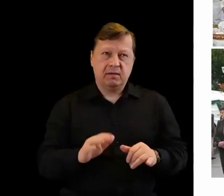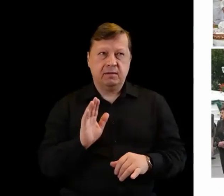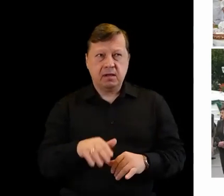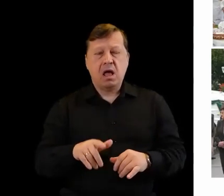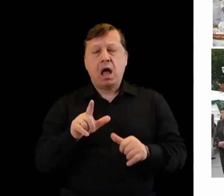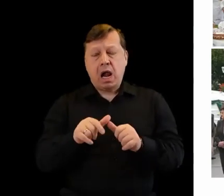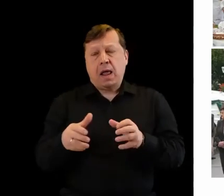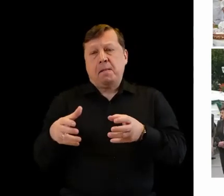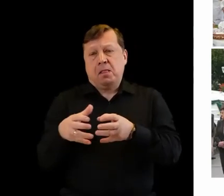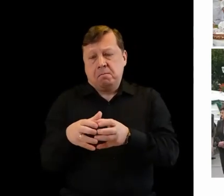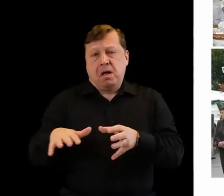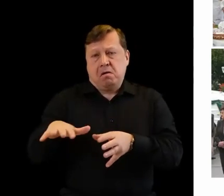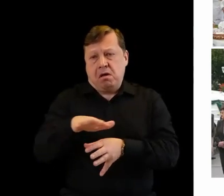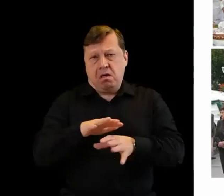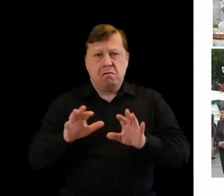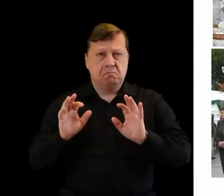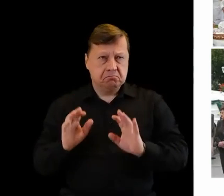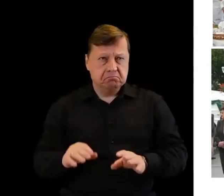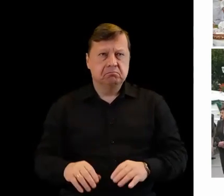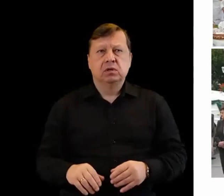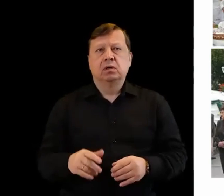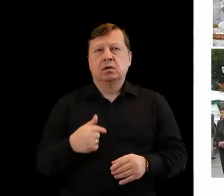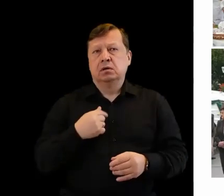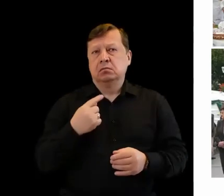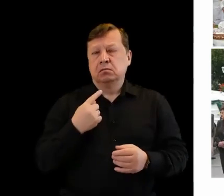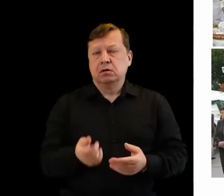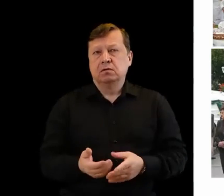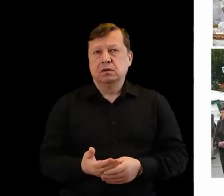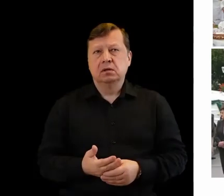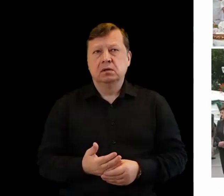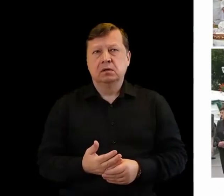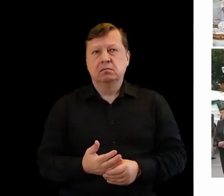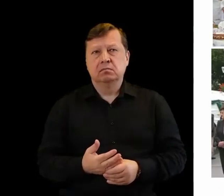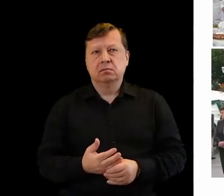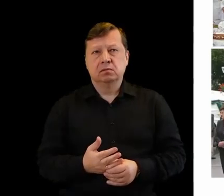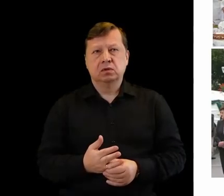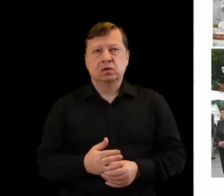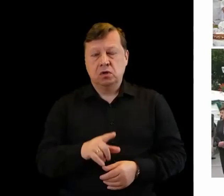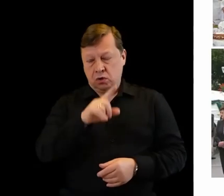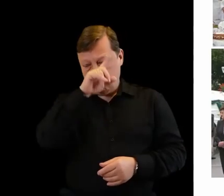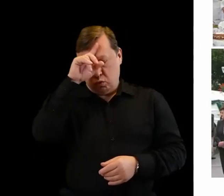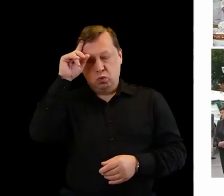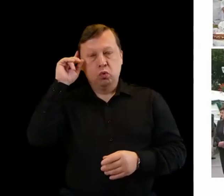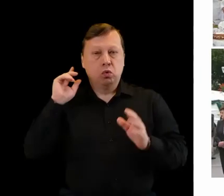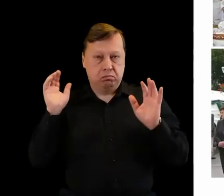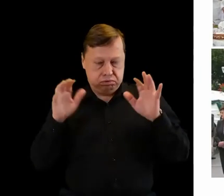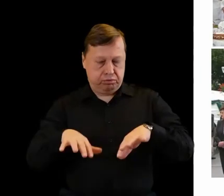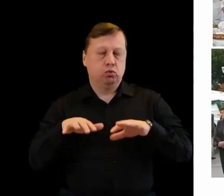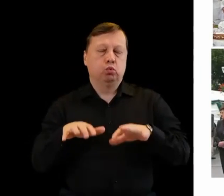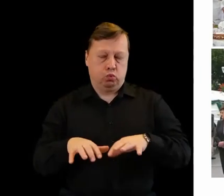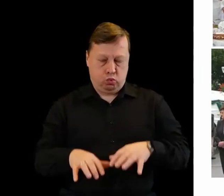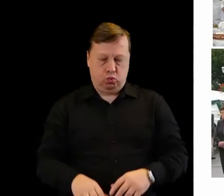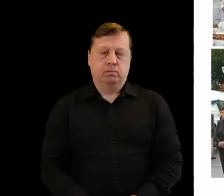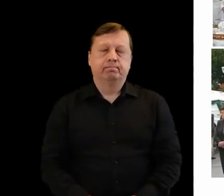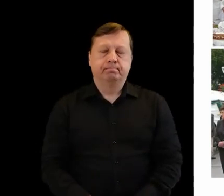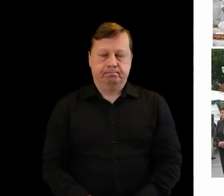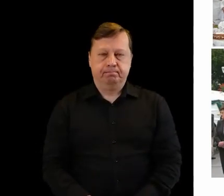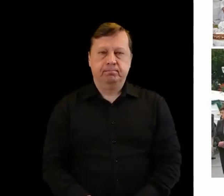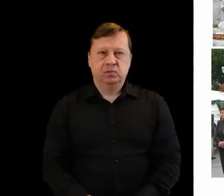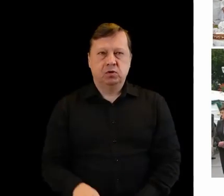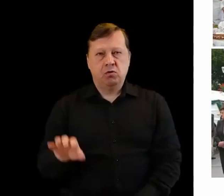kameralna, ale powiem, że tłumie przyciągająca widzów.